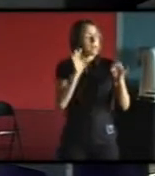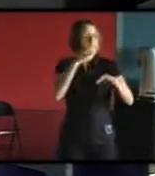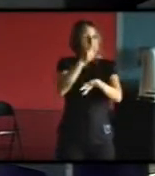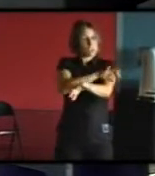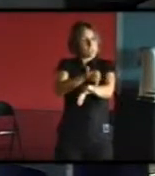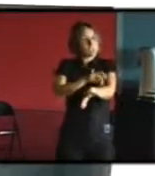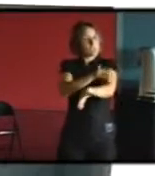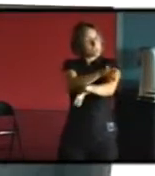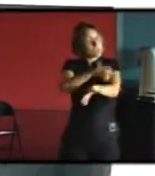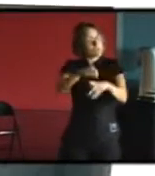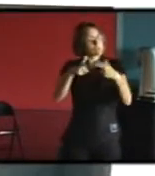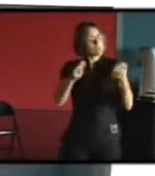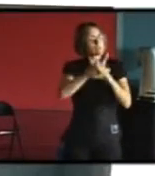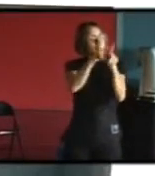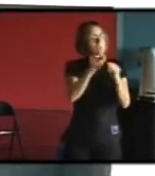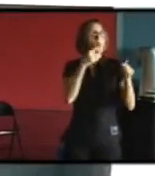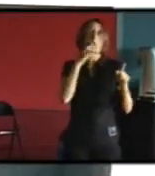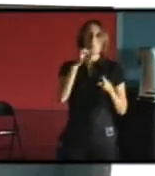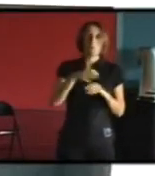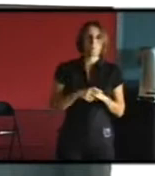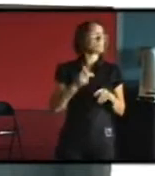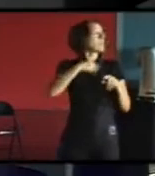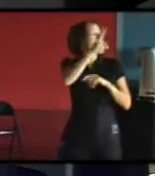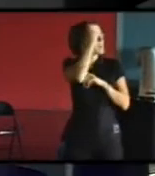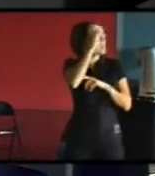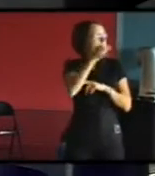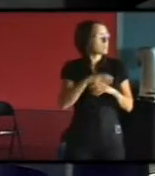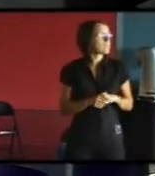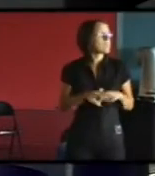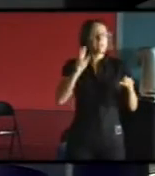termes architectural parce qu'il une autre question est-ce que je comprends ce que vous dites